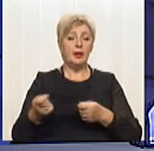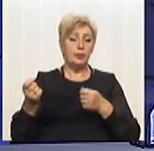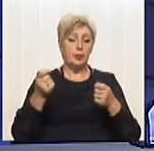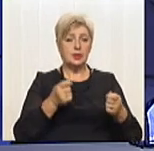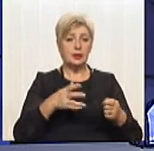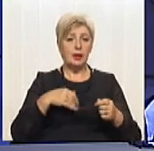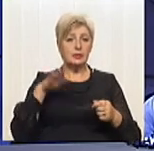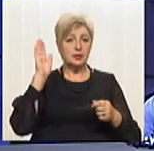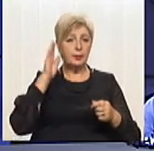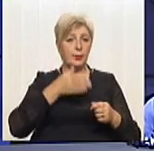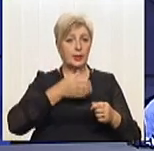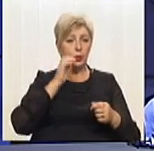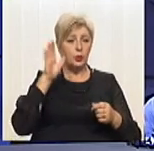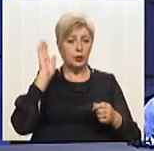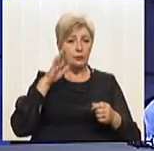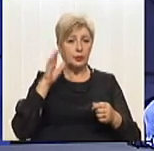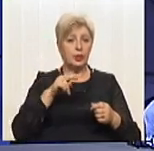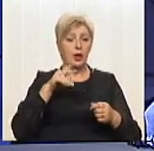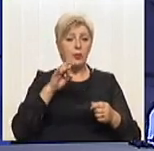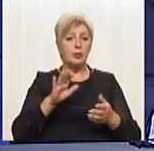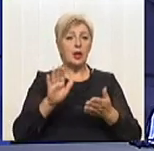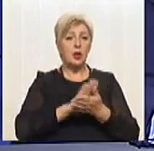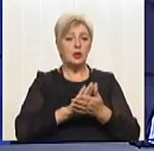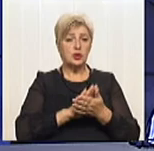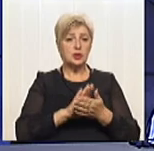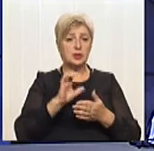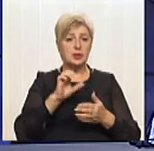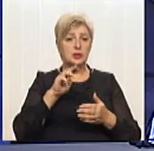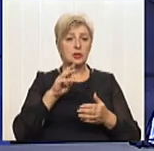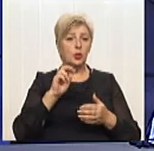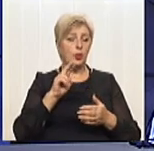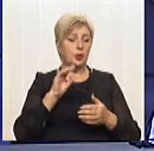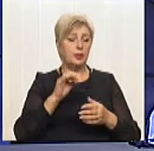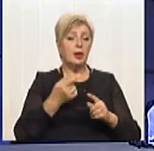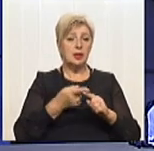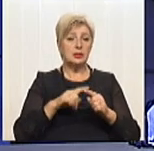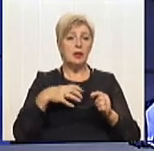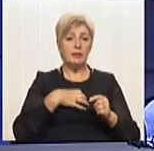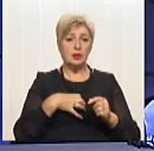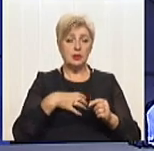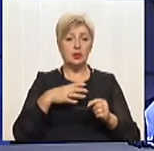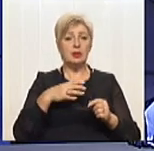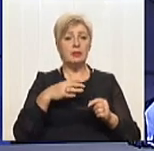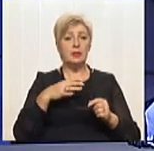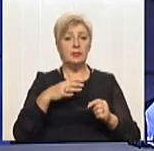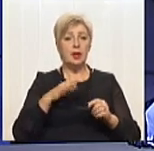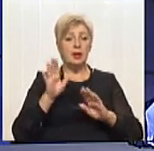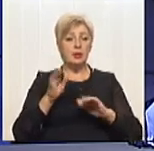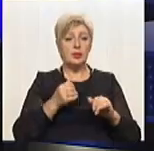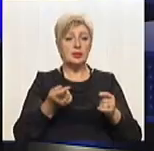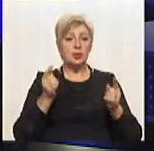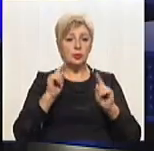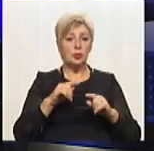води, та важливо, при очистці стоків. Також це дуже важливо і дуже актуально, після тої кризи, яку